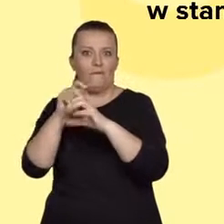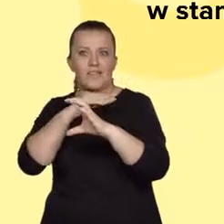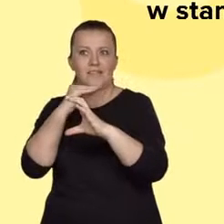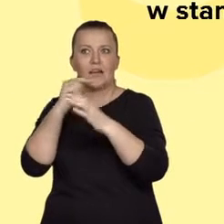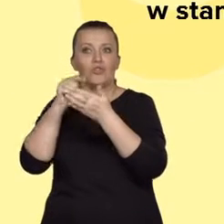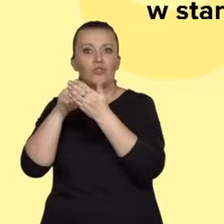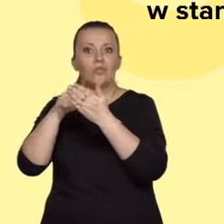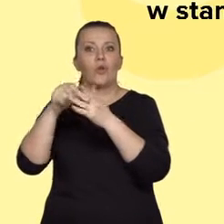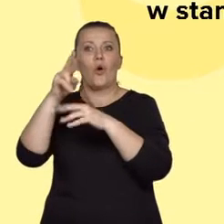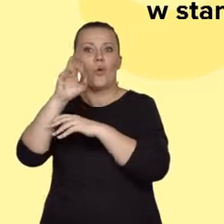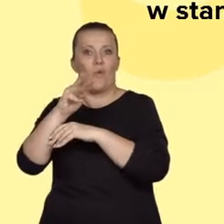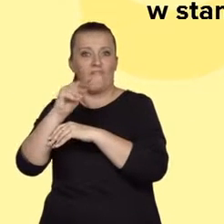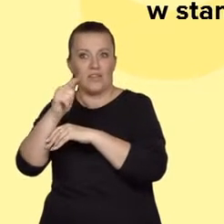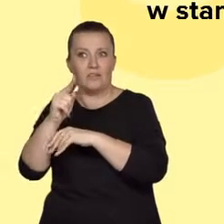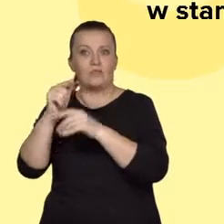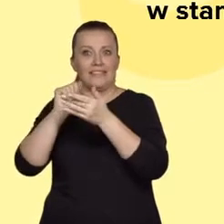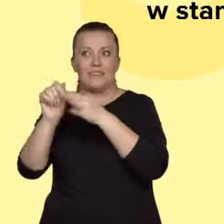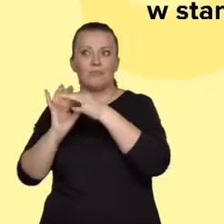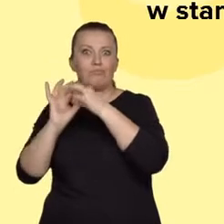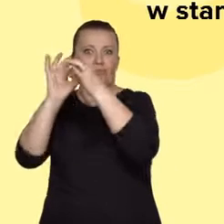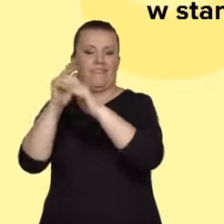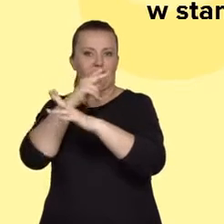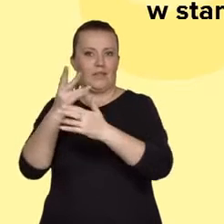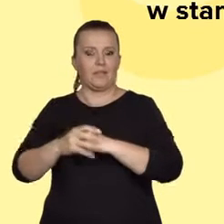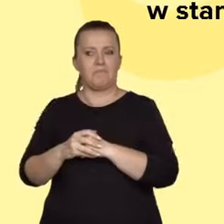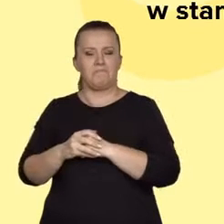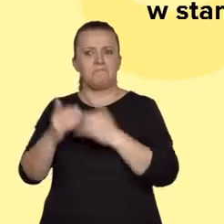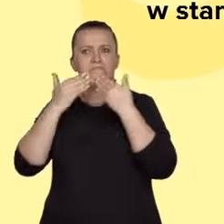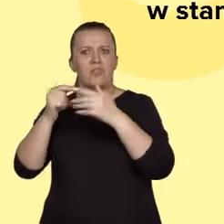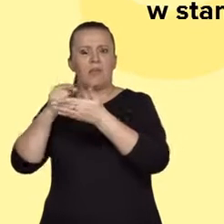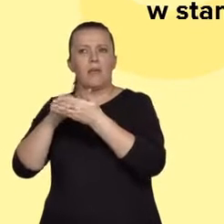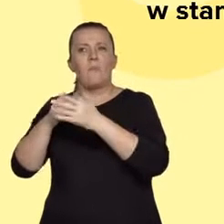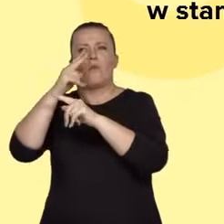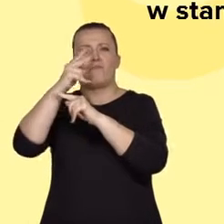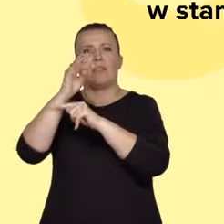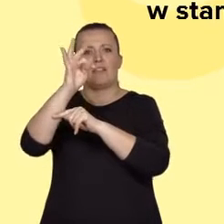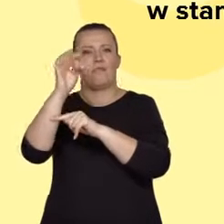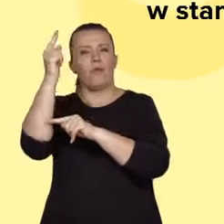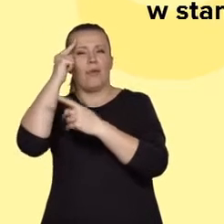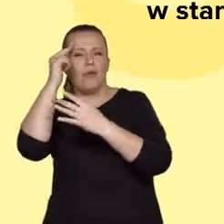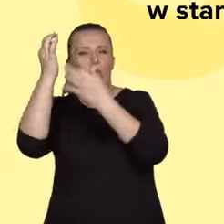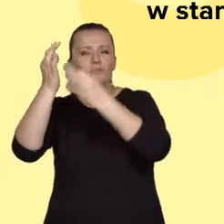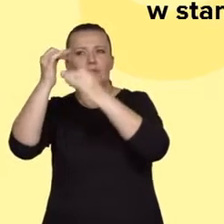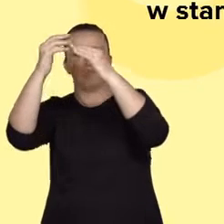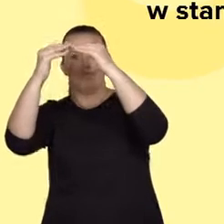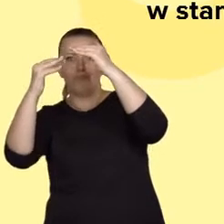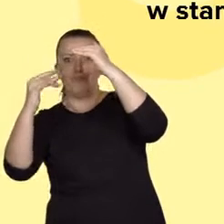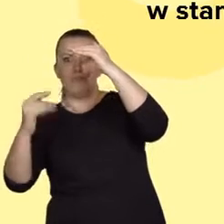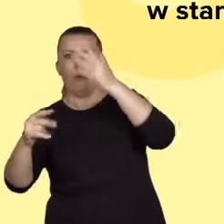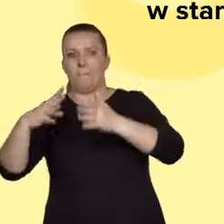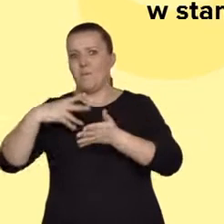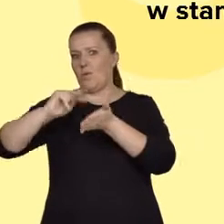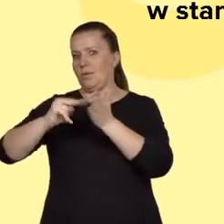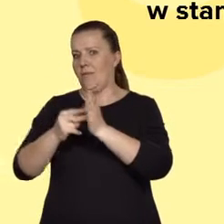obecne, co warto podkreślić. Dzięki niemu mamy wrażenie, że autor prowadzi swoje rozważania w przemyślany sposób, nawet jeśli kolejne